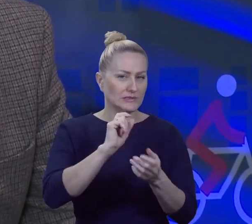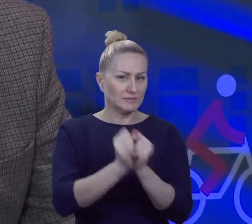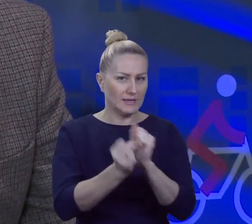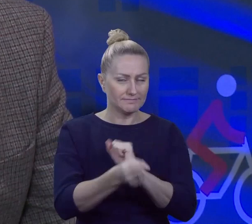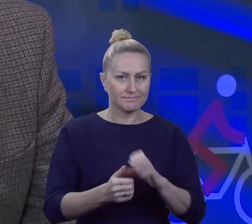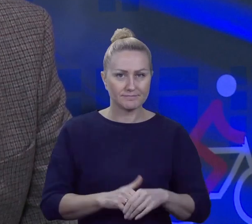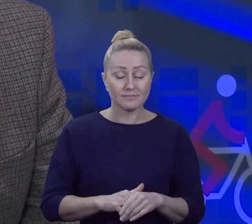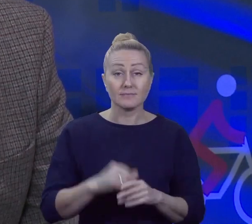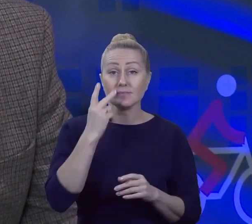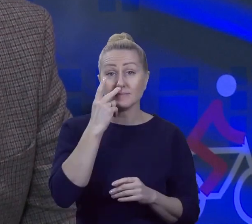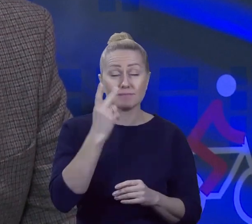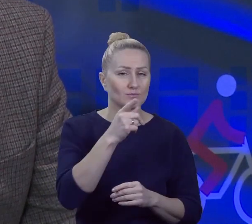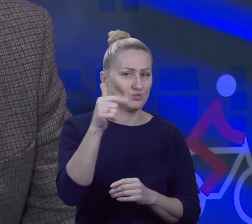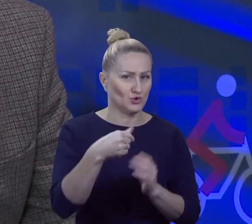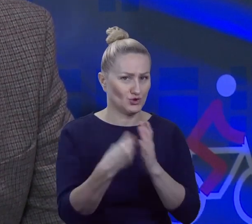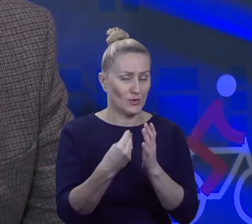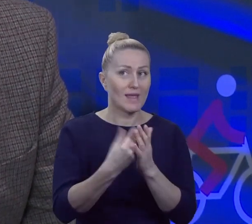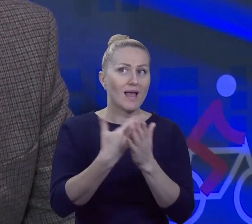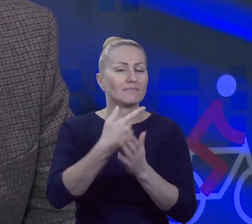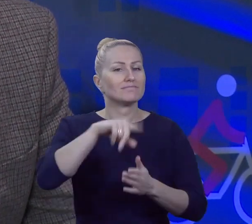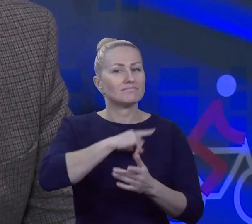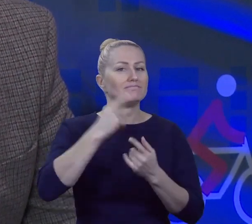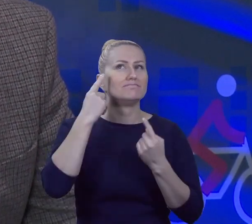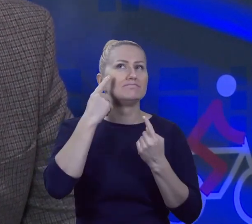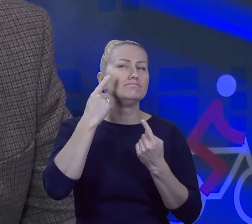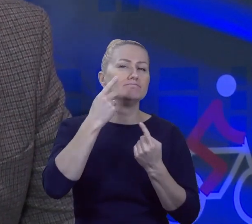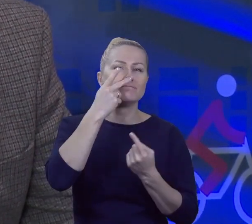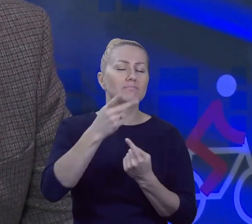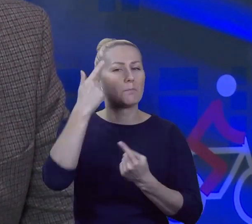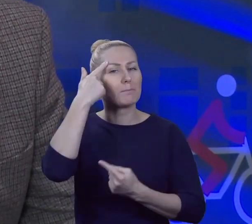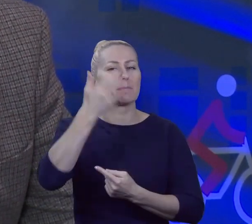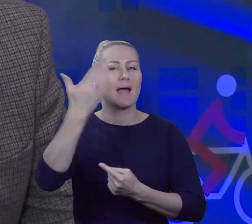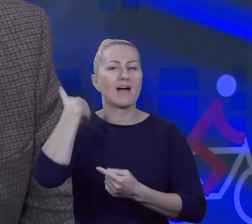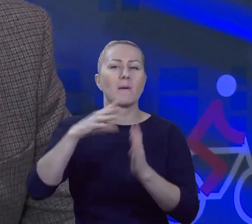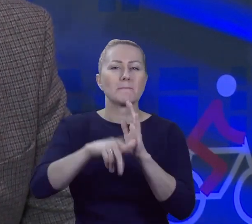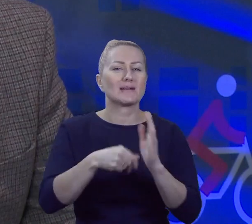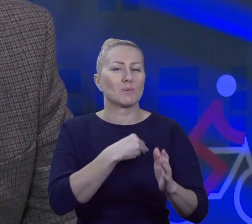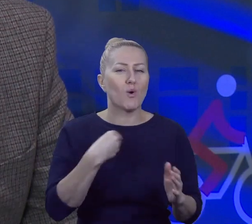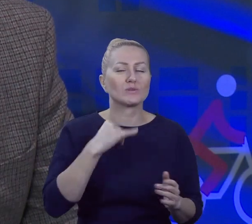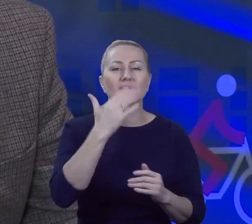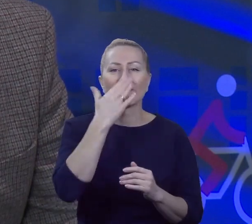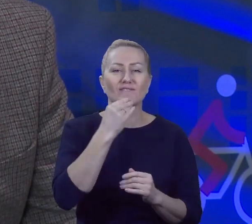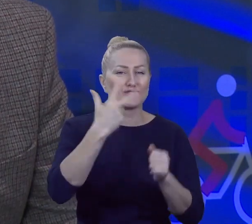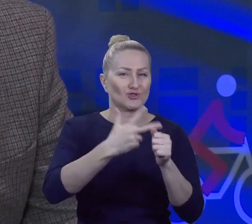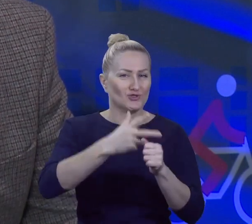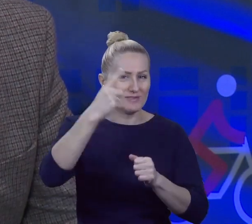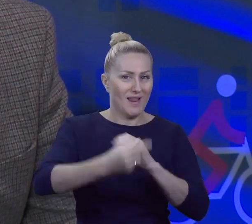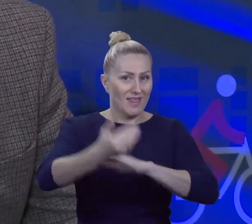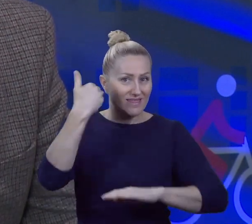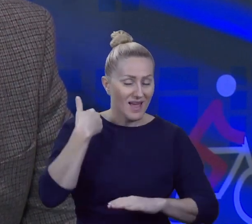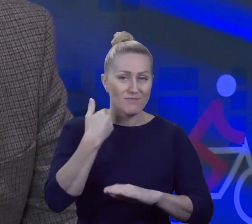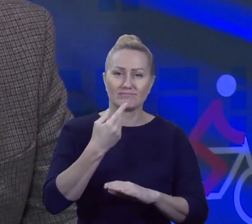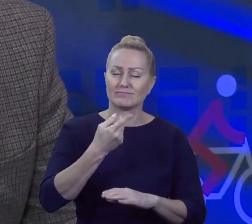myślę, że jak sobie przypomnimy, jak te nasze miasta polskie i miasteczka wyglądały 30 lat temu, to naprawdę